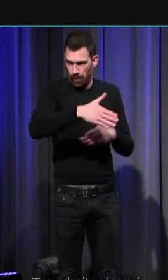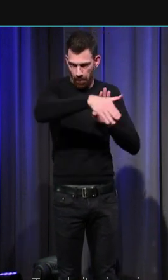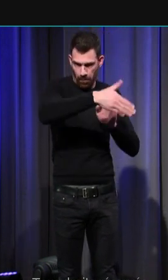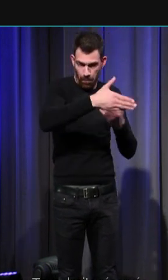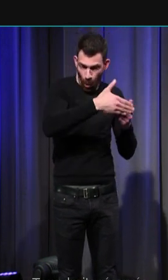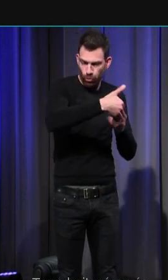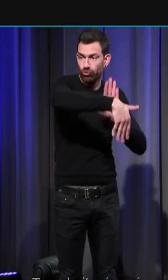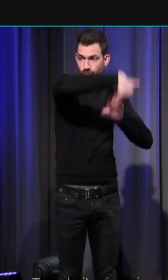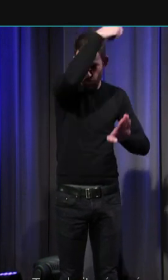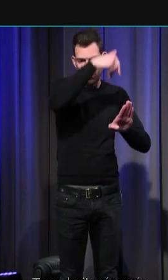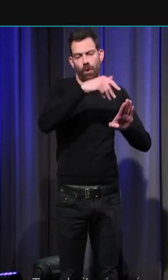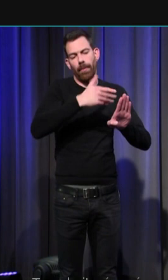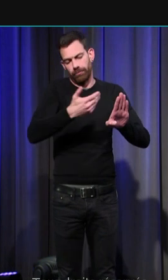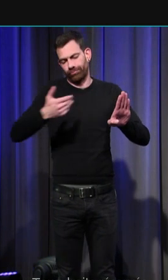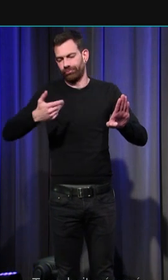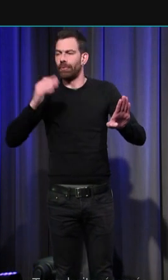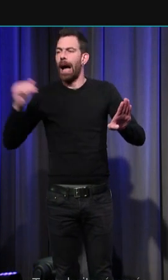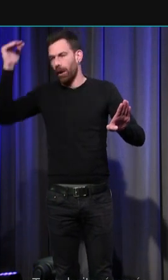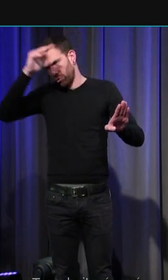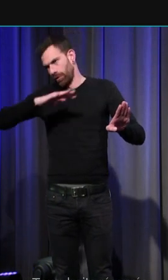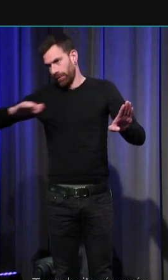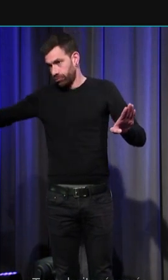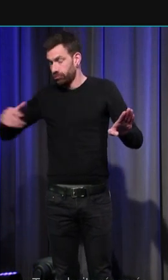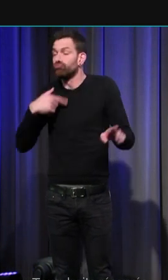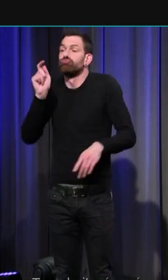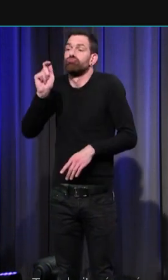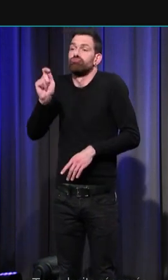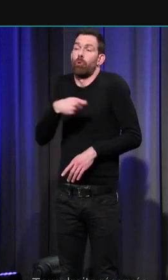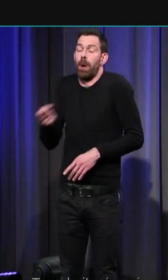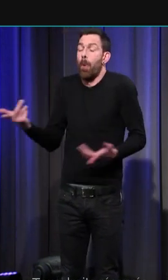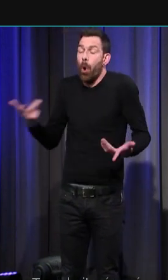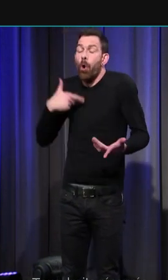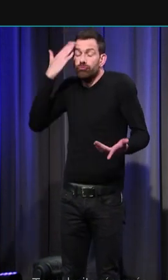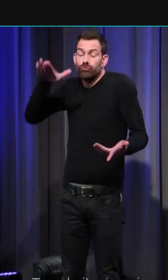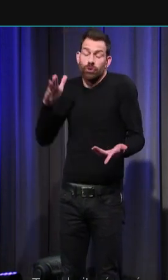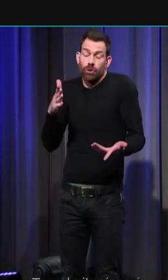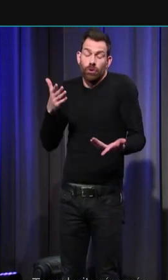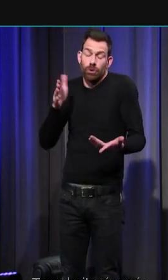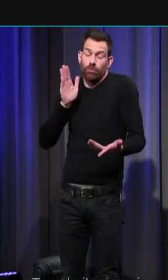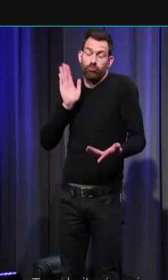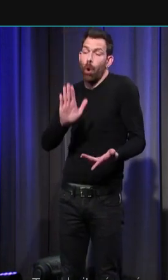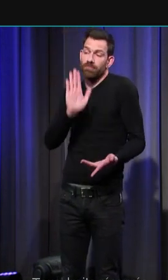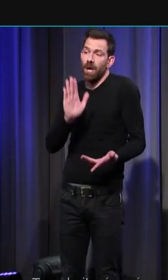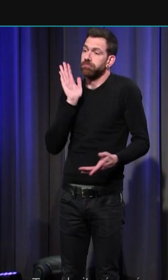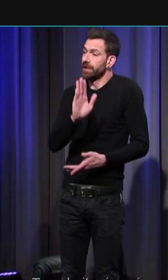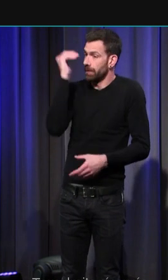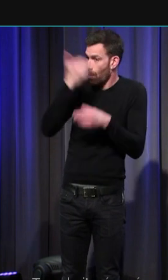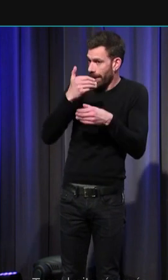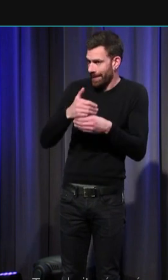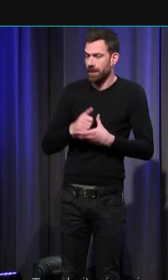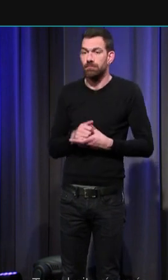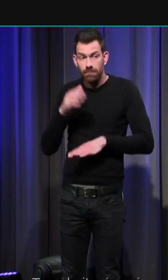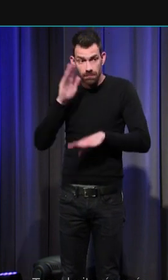façon classique schéma de fouille auquel on s'attendait pensant qu'on avait un système paroissal classique sauf que là cette église